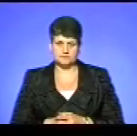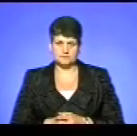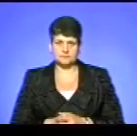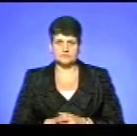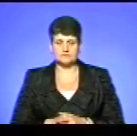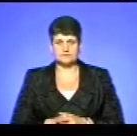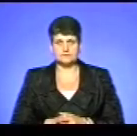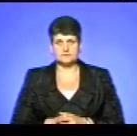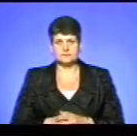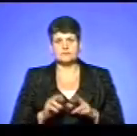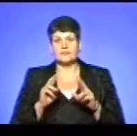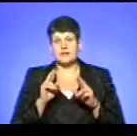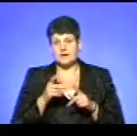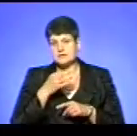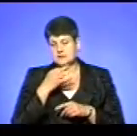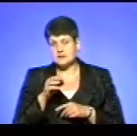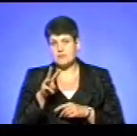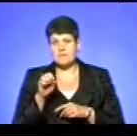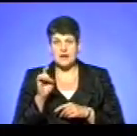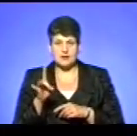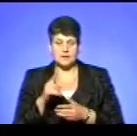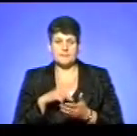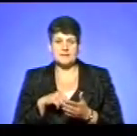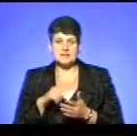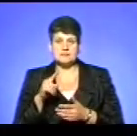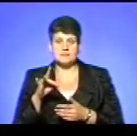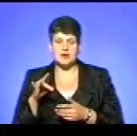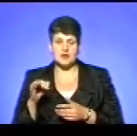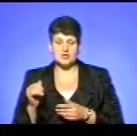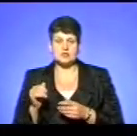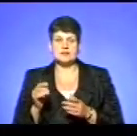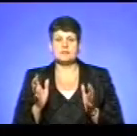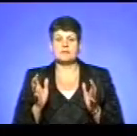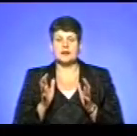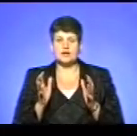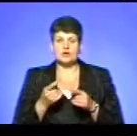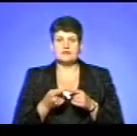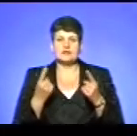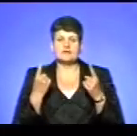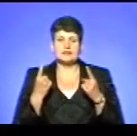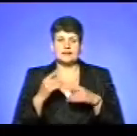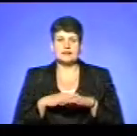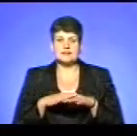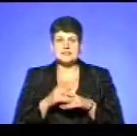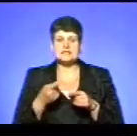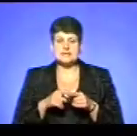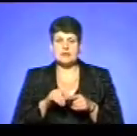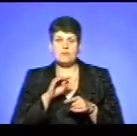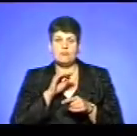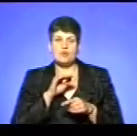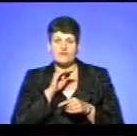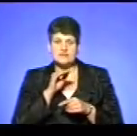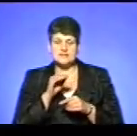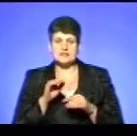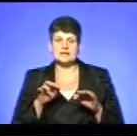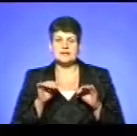Ну, як і сказав мер міста Збаража, зберегло від таких масштабних наслідків професійні дії рятувальників.